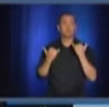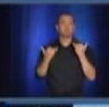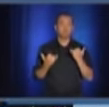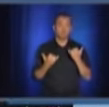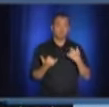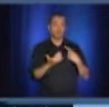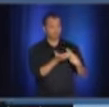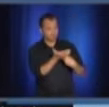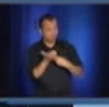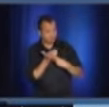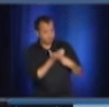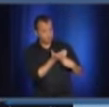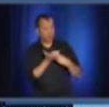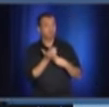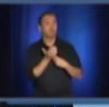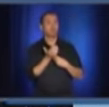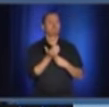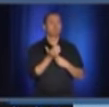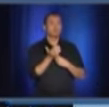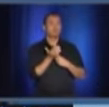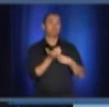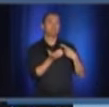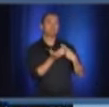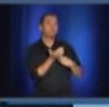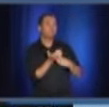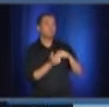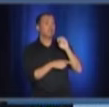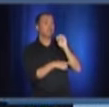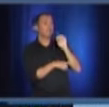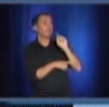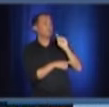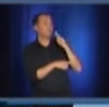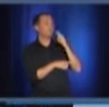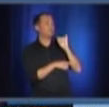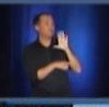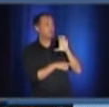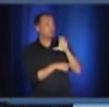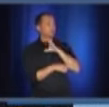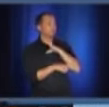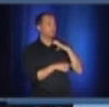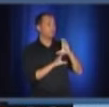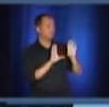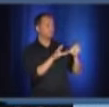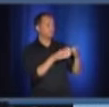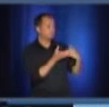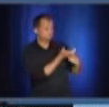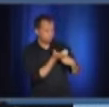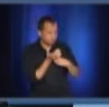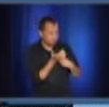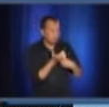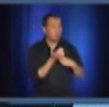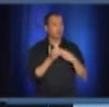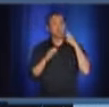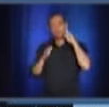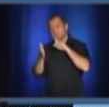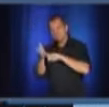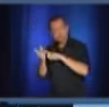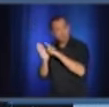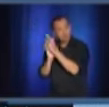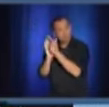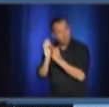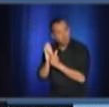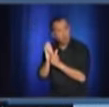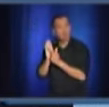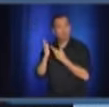trouver, savez-vous. Il y a une discussion à être tenue avec le service de l'éthique et